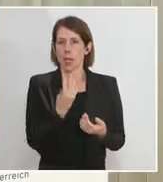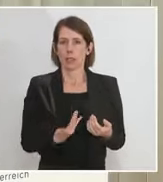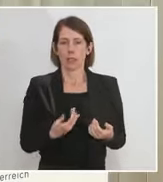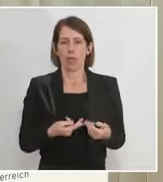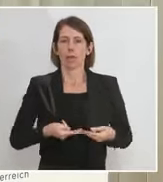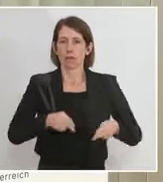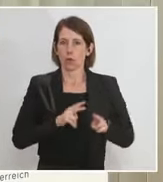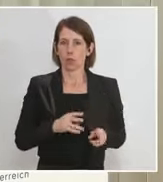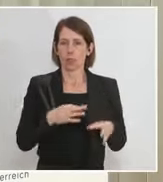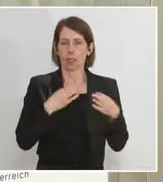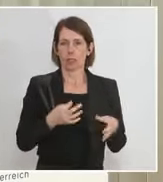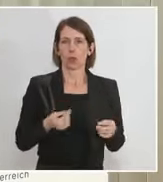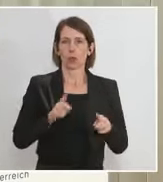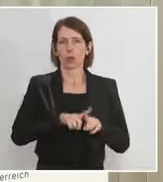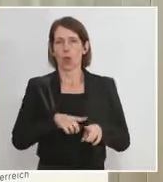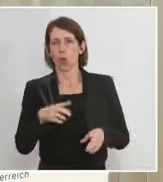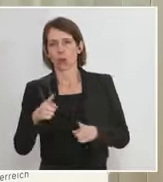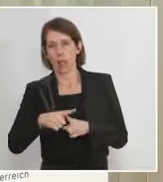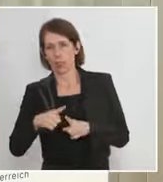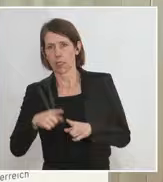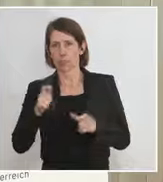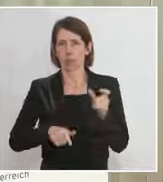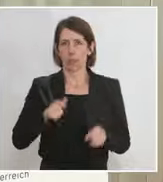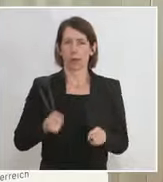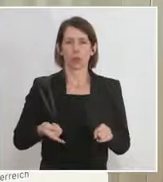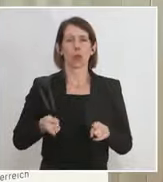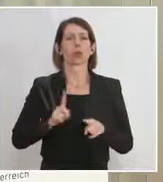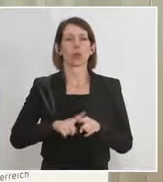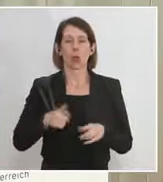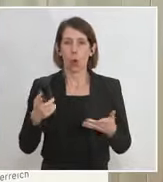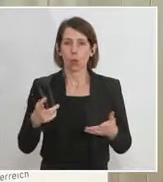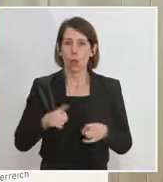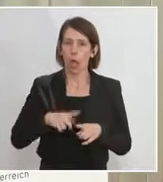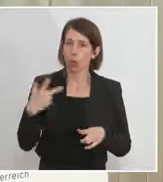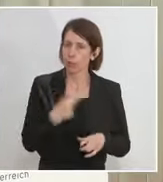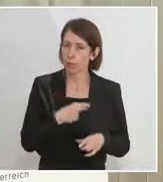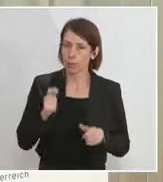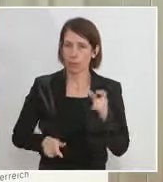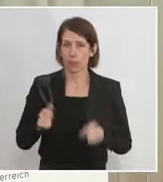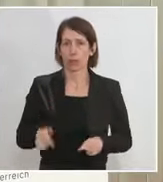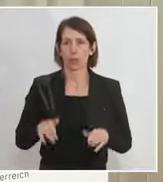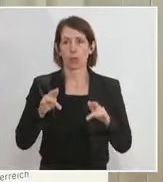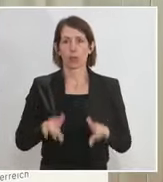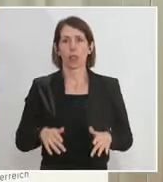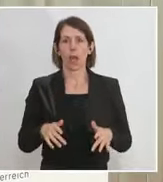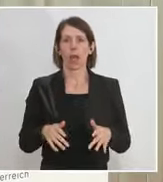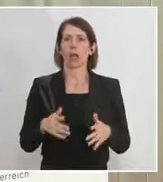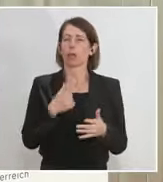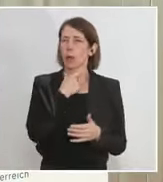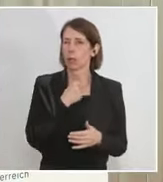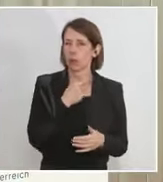Genesenen, Getesteten oder Geimpften Personen natürlich das Bedürfnis und in einem gewissen Sinn auch das Recht, muss man auch dazu sagen,